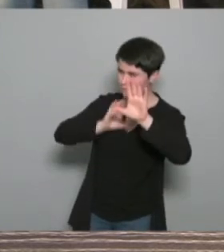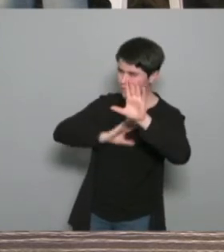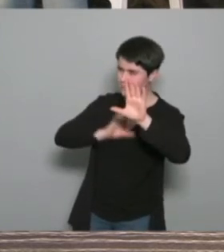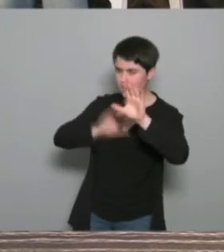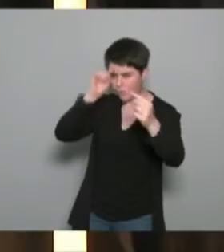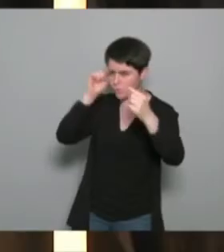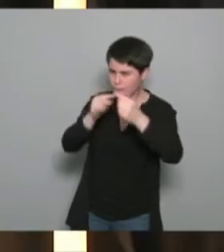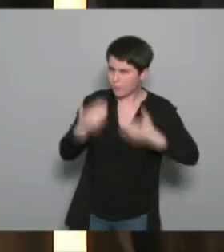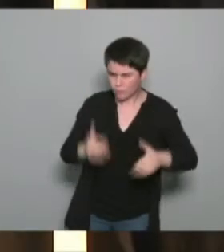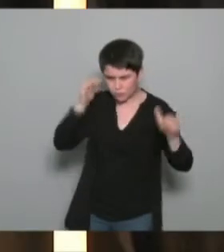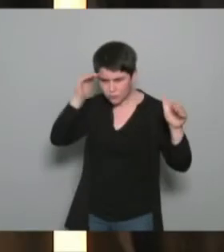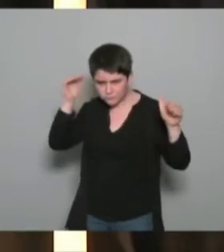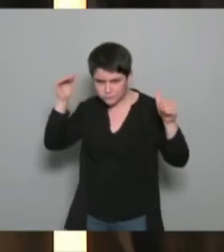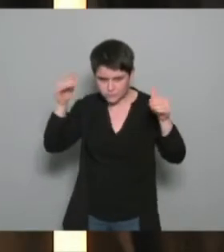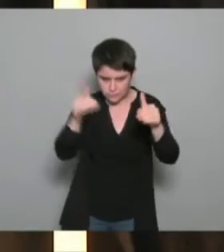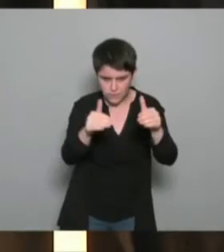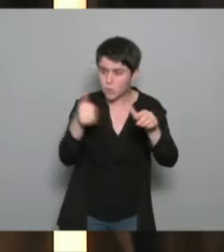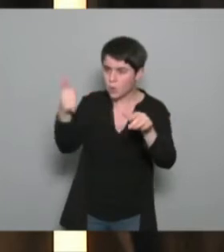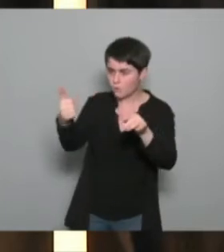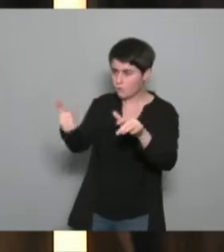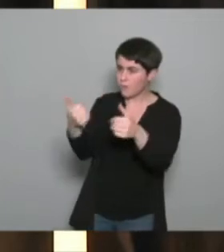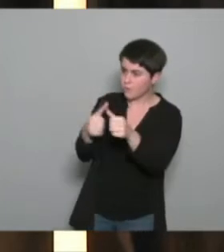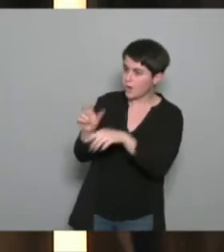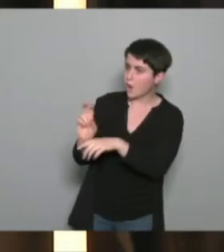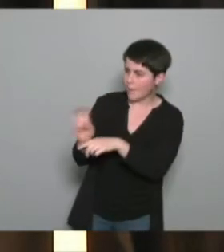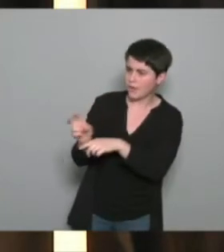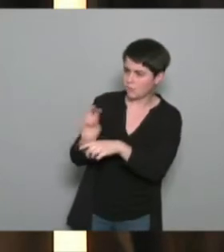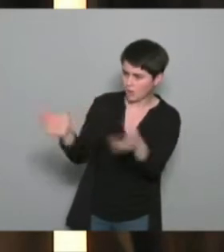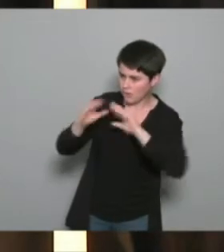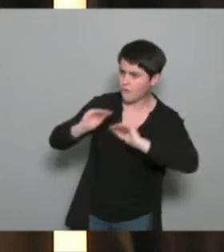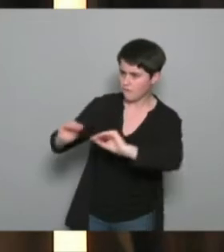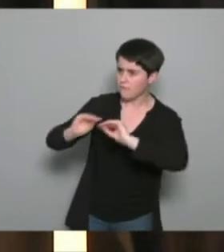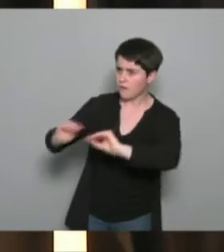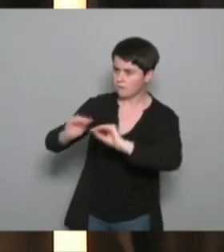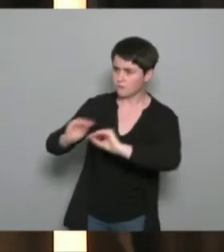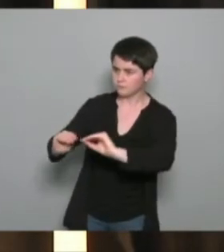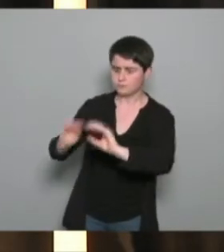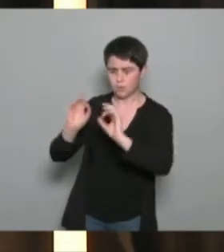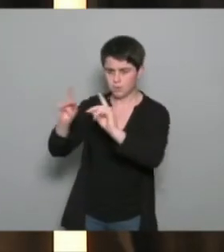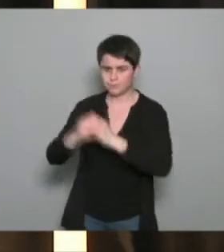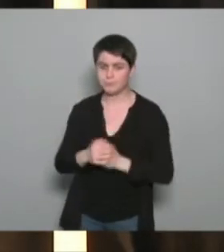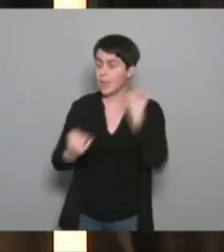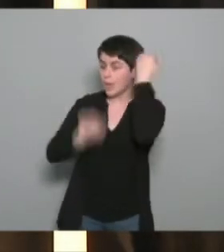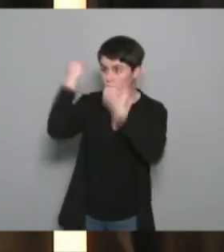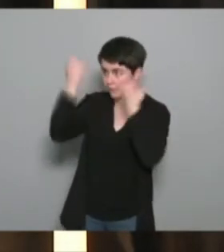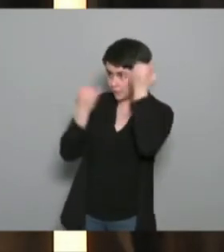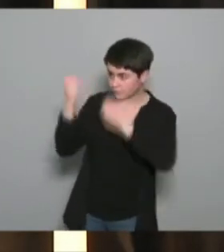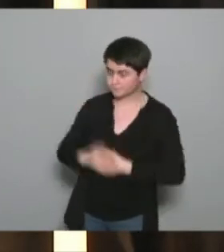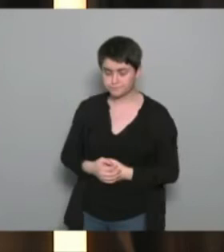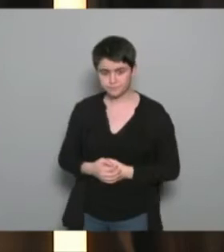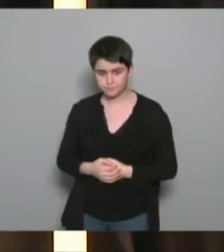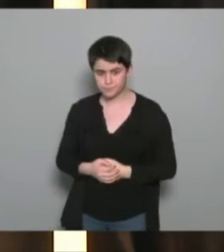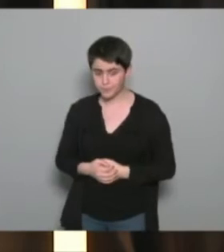aujourd'hui. Alors, en fait, vous, vous anticipez, vous formez vos éducateurs pour qu puissent agir sur cette manière. Mais si vous avez un éducateur qui arrive chez vous en disant